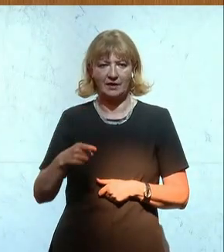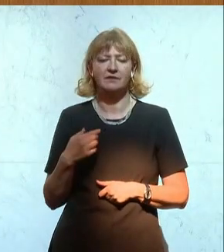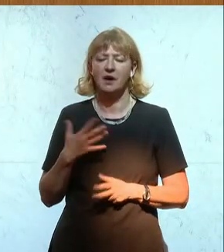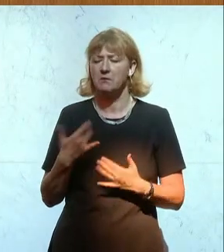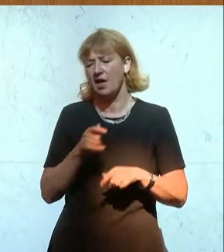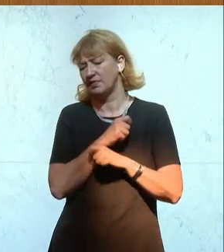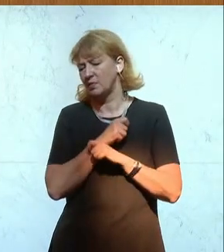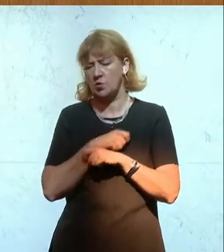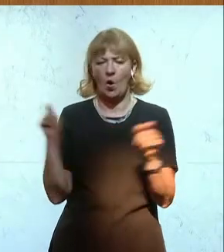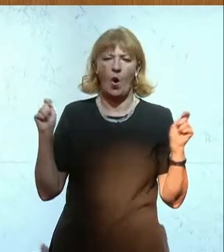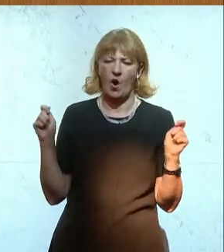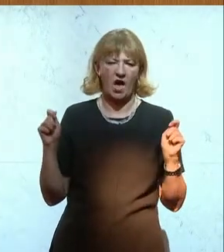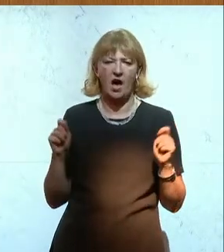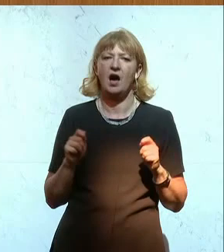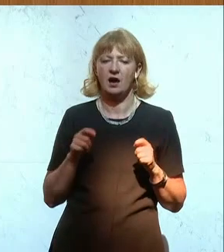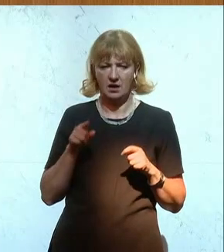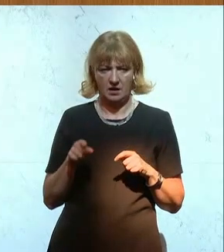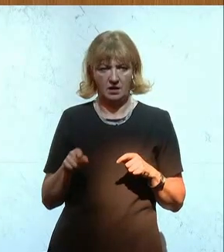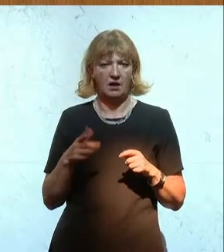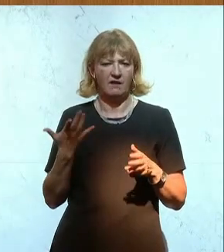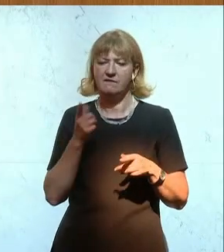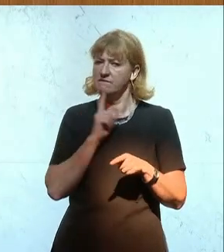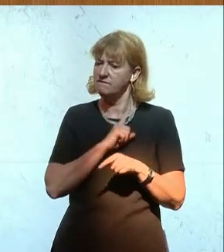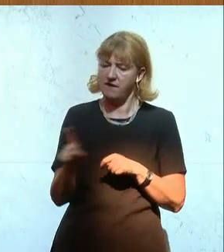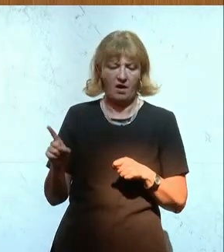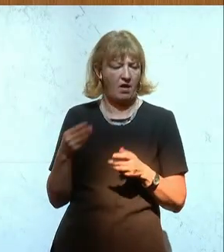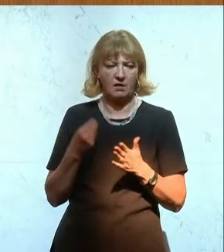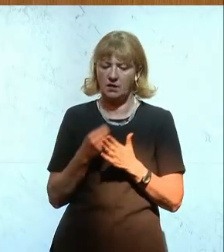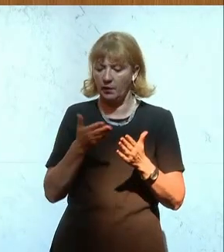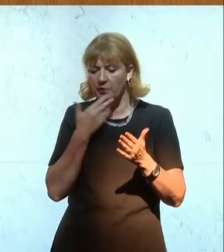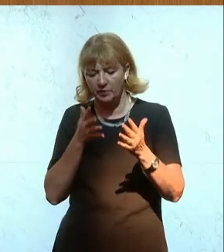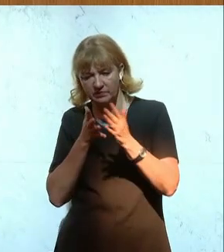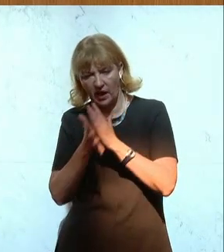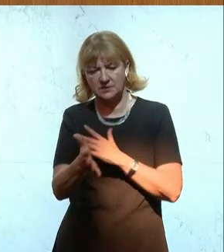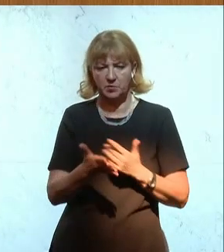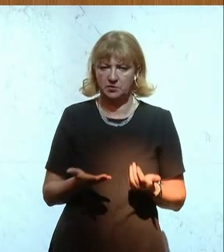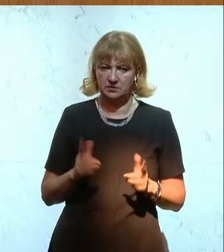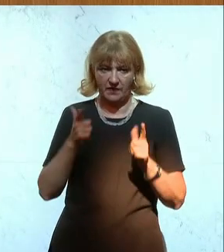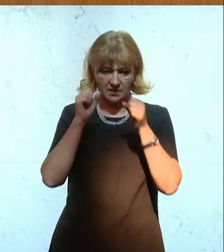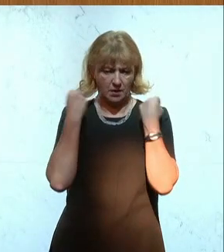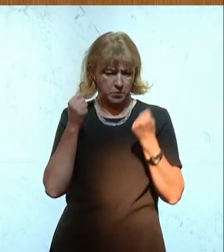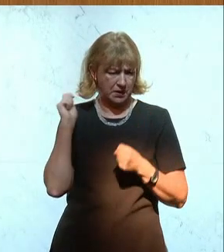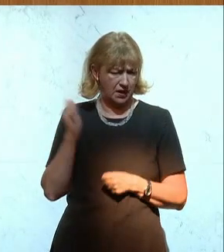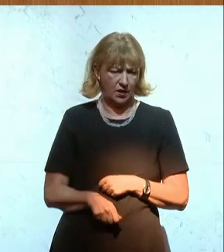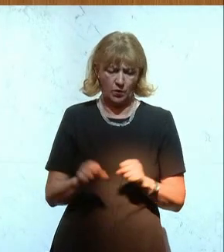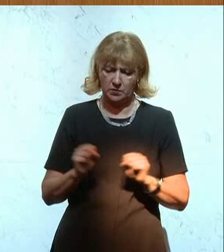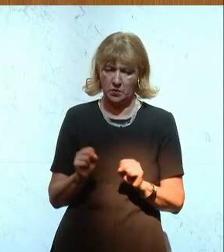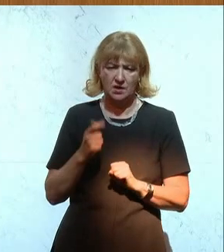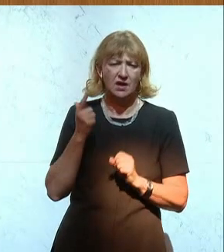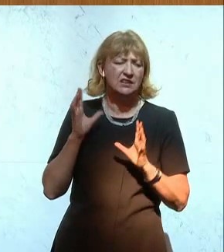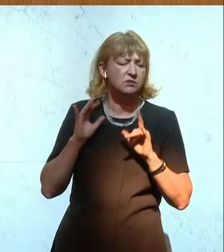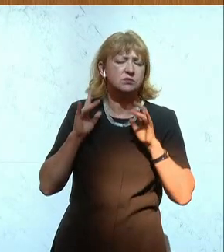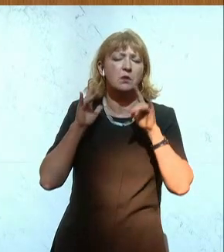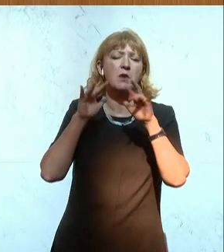teuersten und intransparentesten Fehlkonstruktionen in der Zweiten Republik, die zig Milliarden Euro